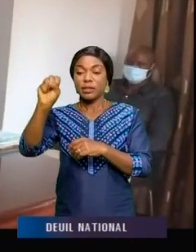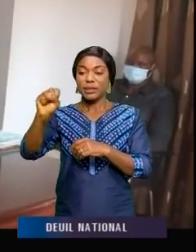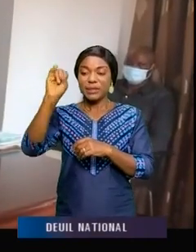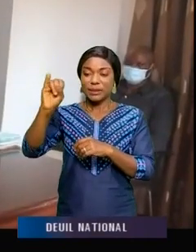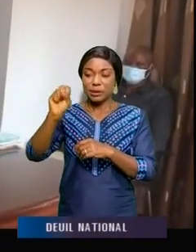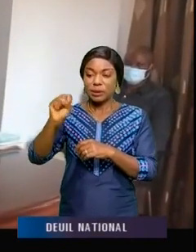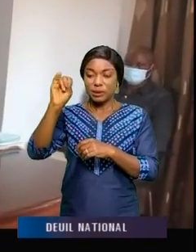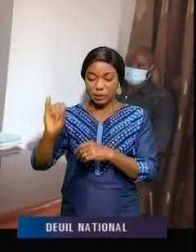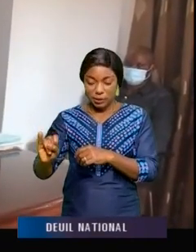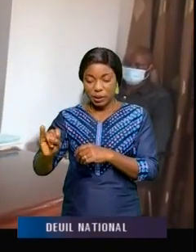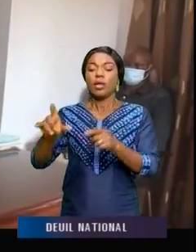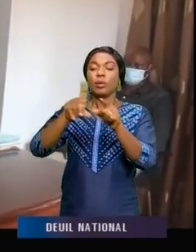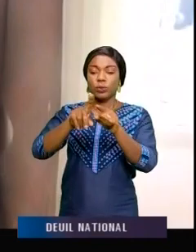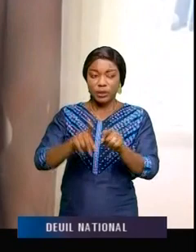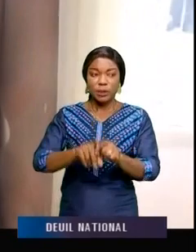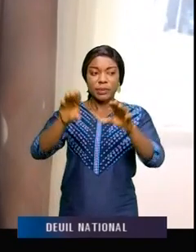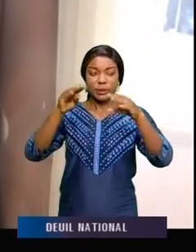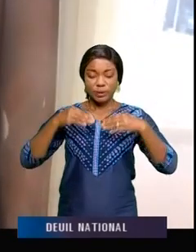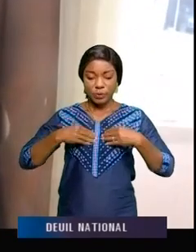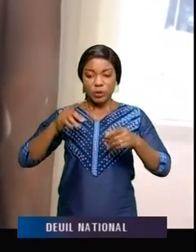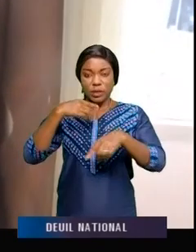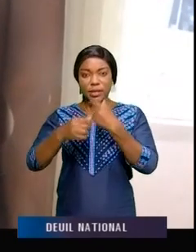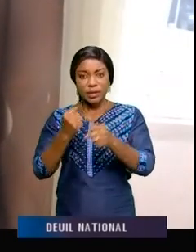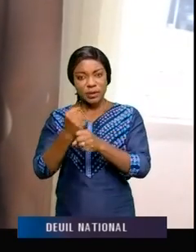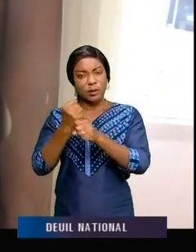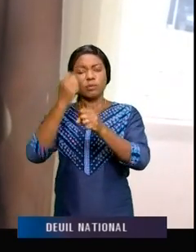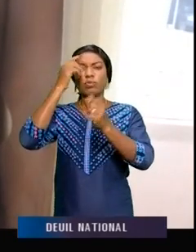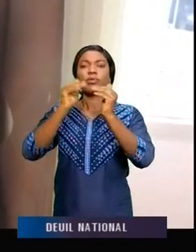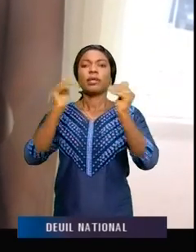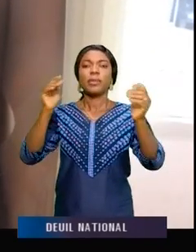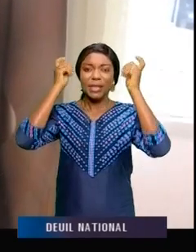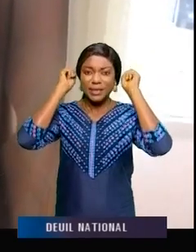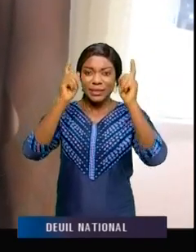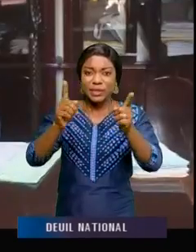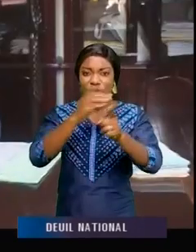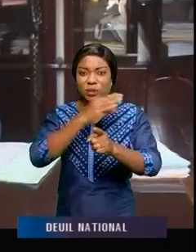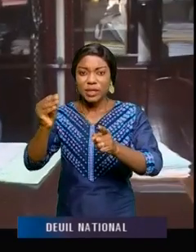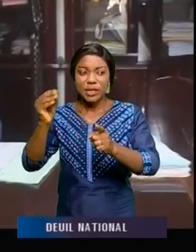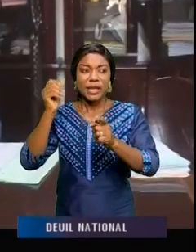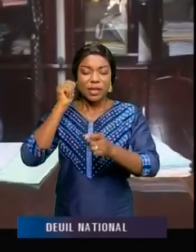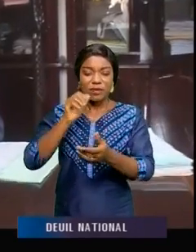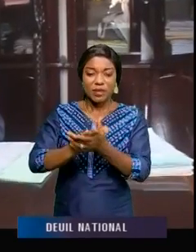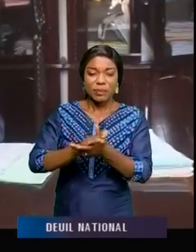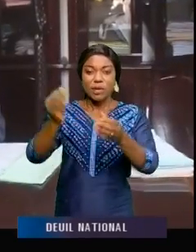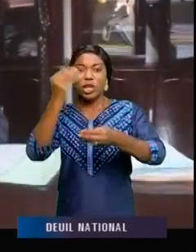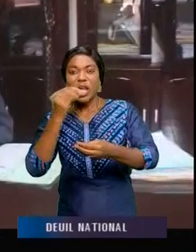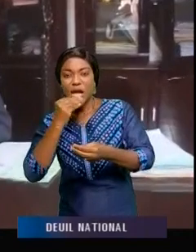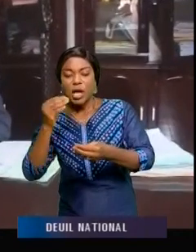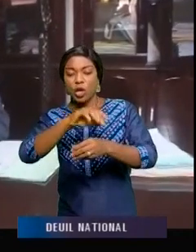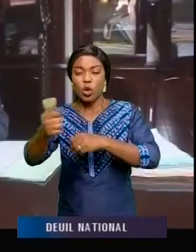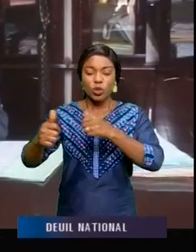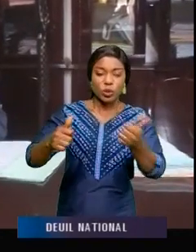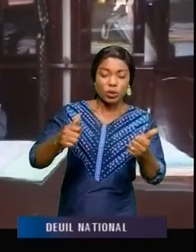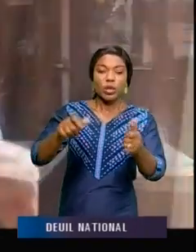-Kivu. Women of Africa International intervient dans la stabilisation, l'éducation, le genre, la nutrition et bien d'autres.